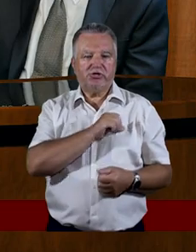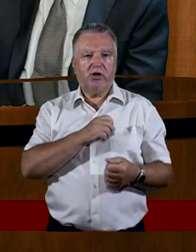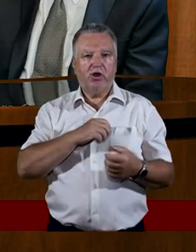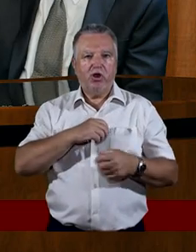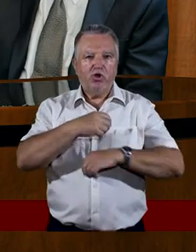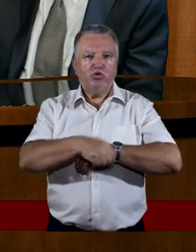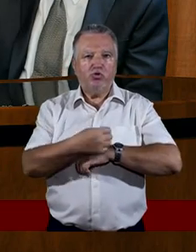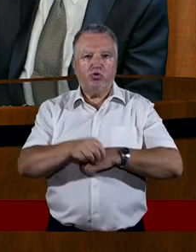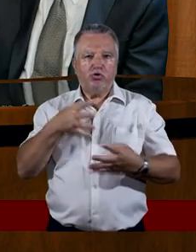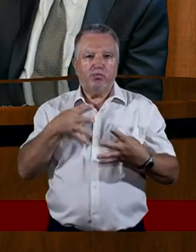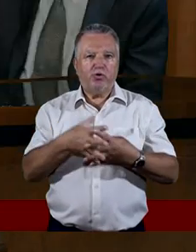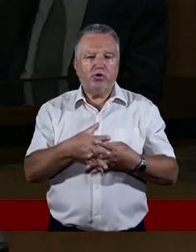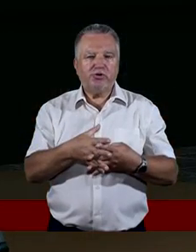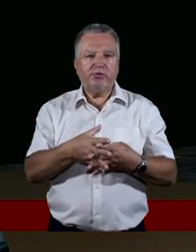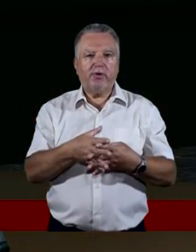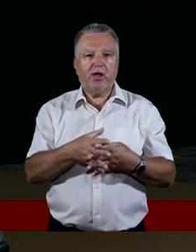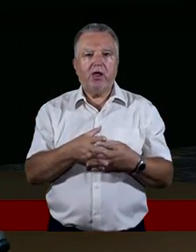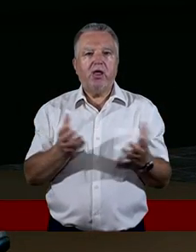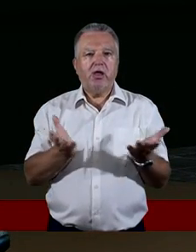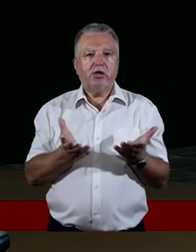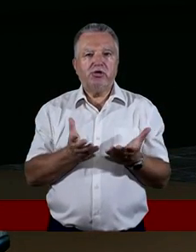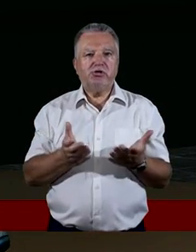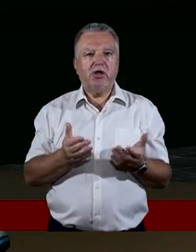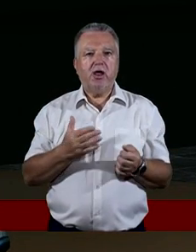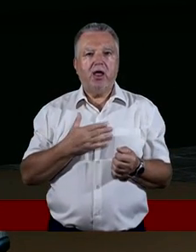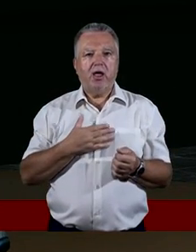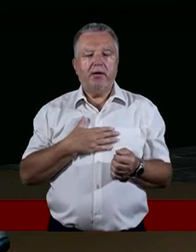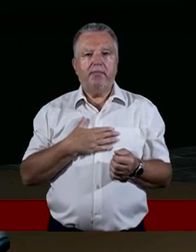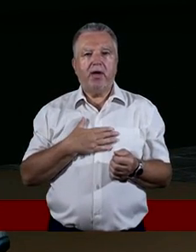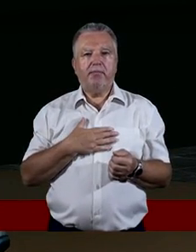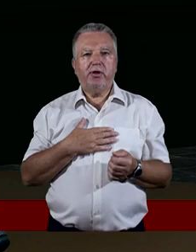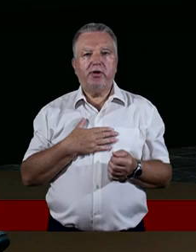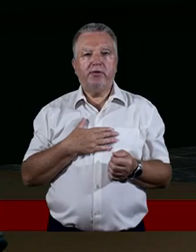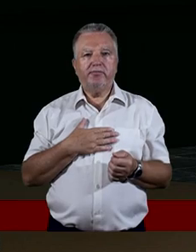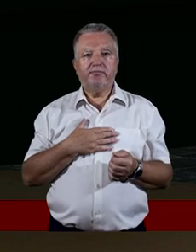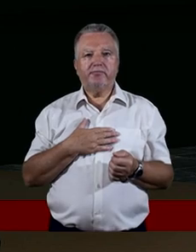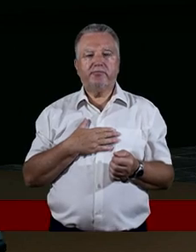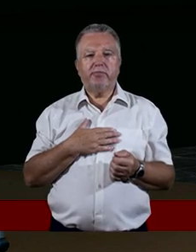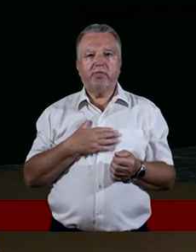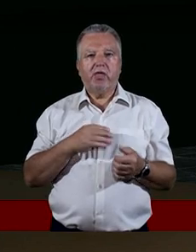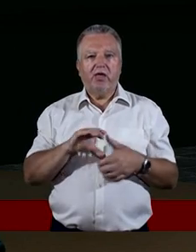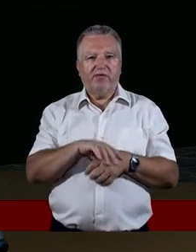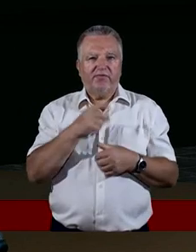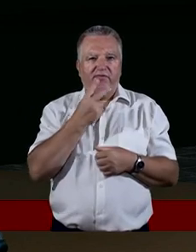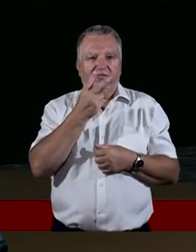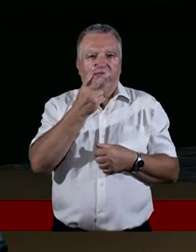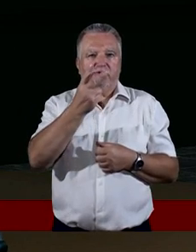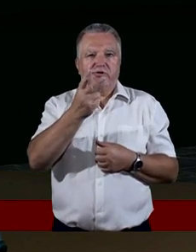proroctwa z ksiąg Daniela, czy z objawienia, gdzie mamy pod postacią czy to wizji